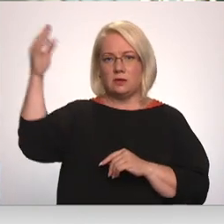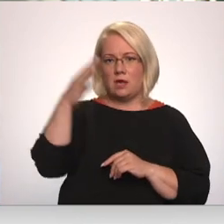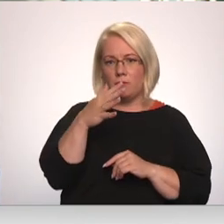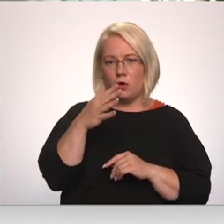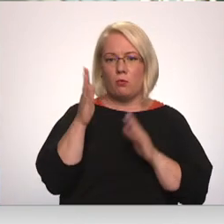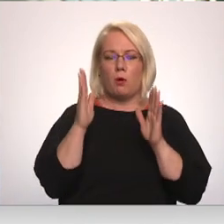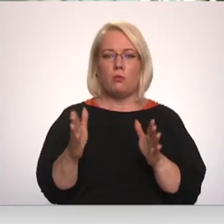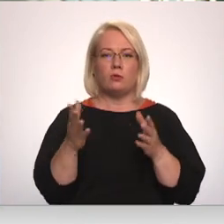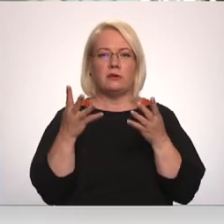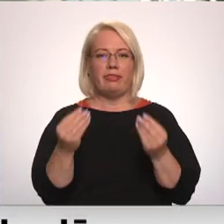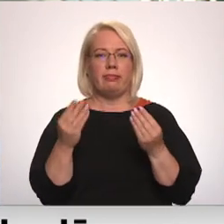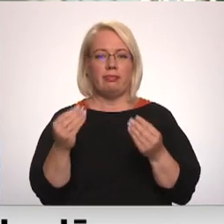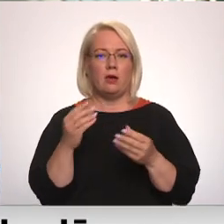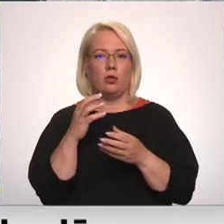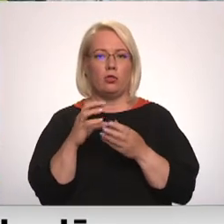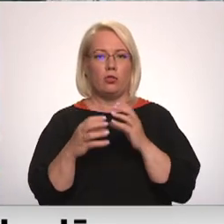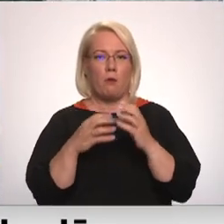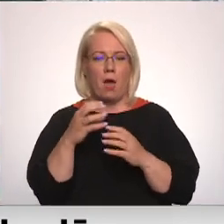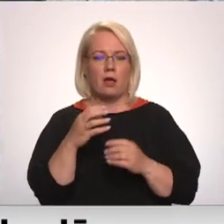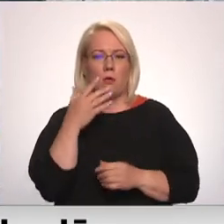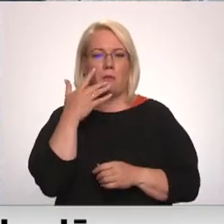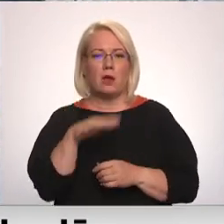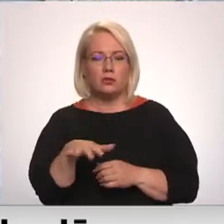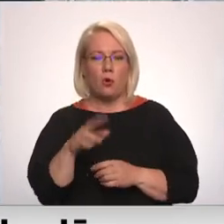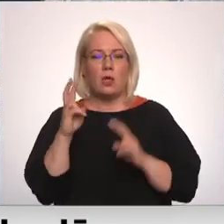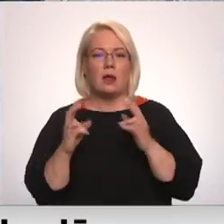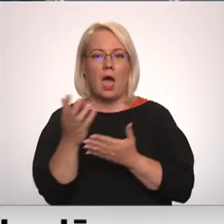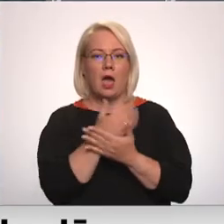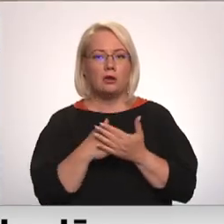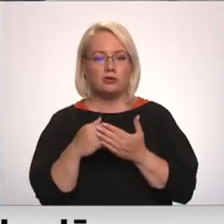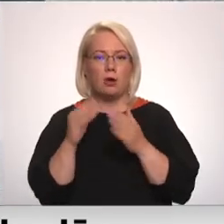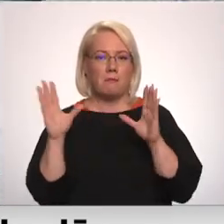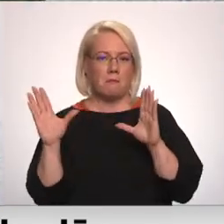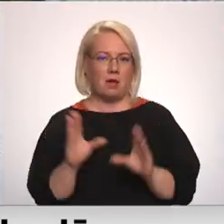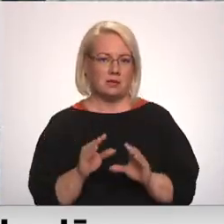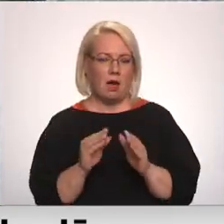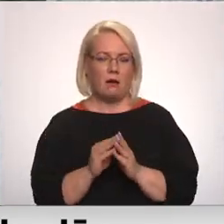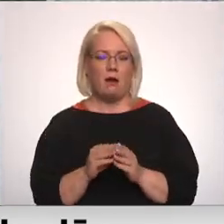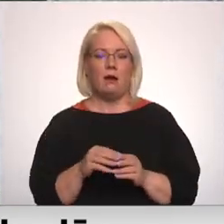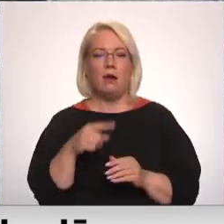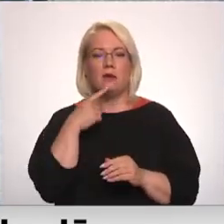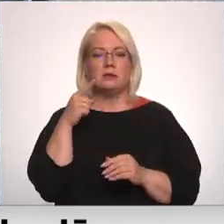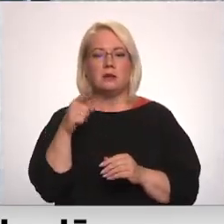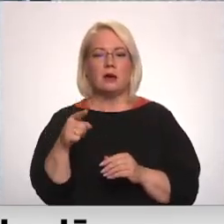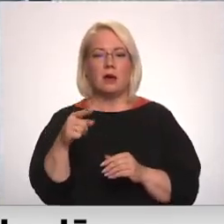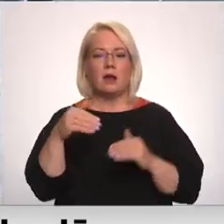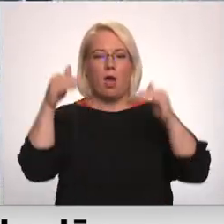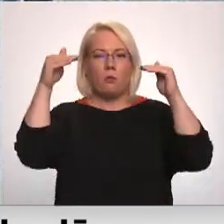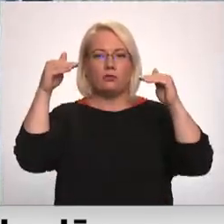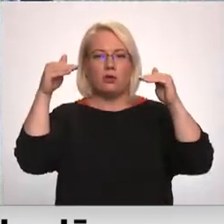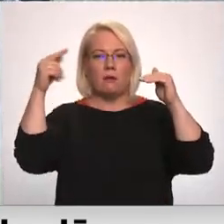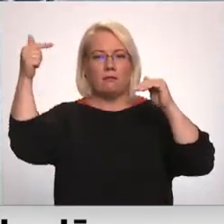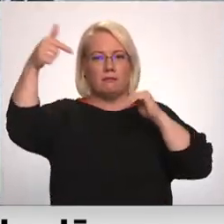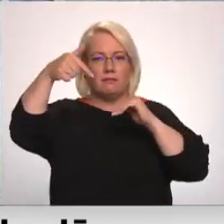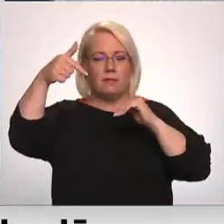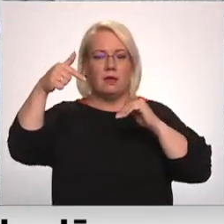būs mēksti tomāti, porkaršanas, raža būs mazauka. Mēs ānojam ar augšajiem ekrānim, tagad ir